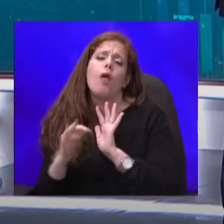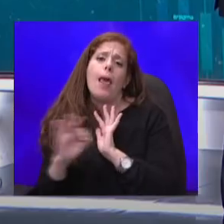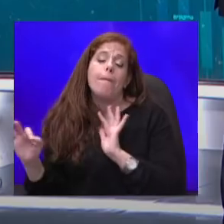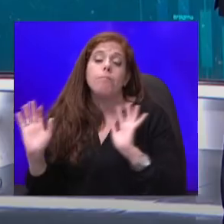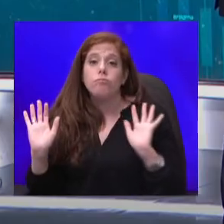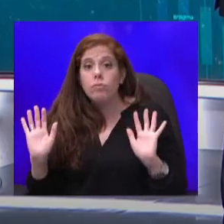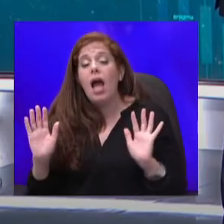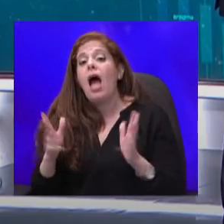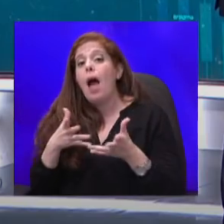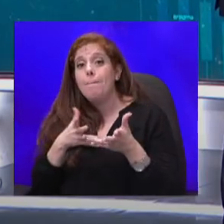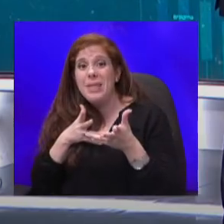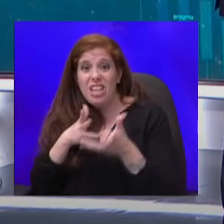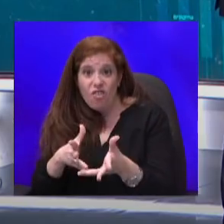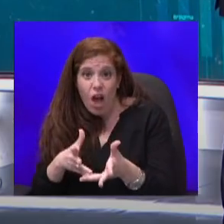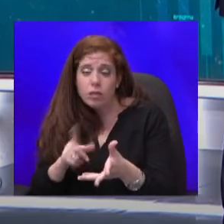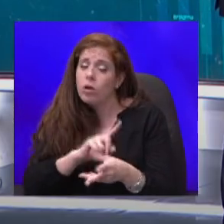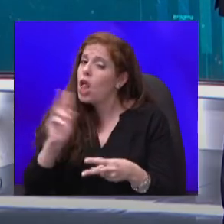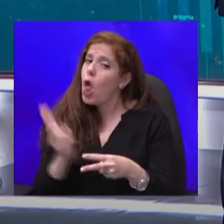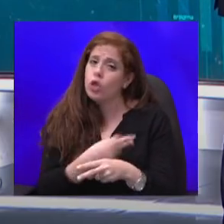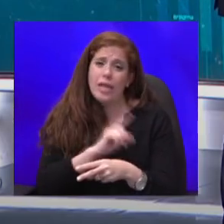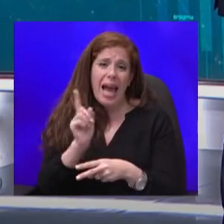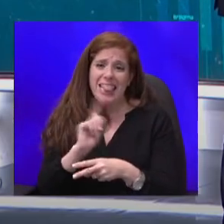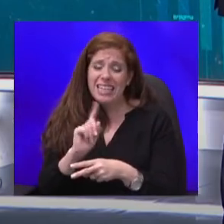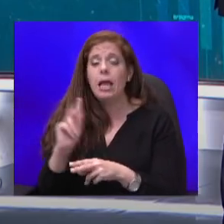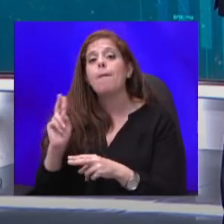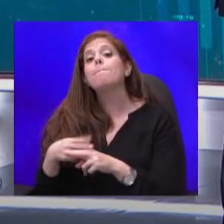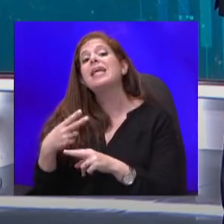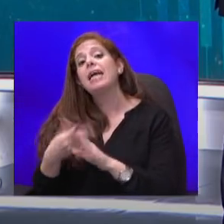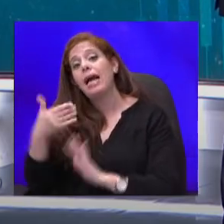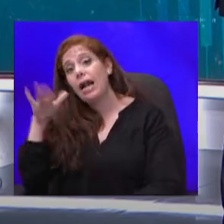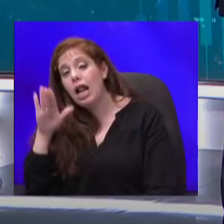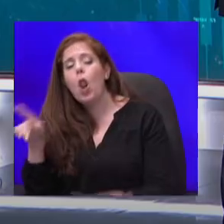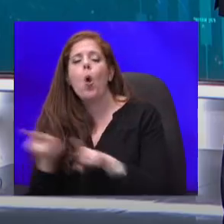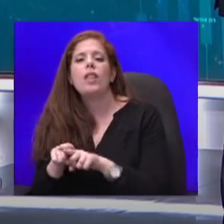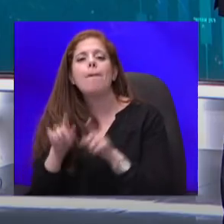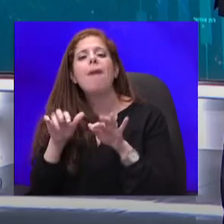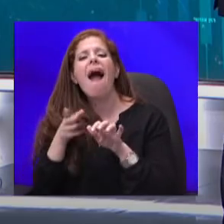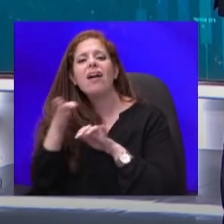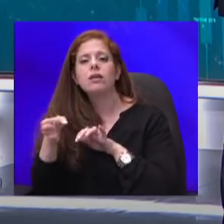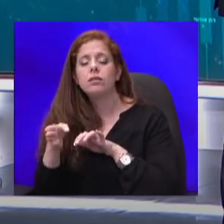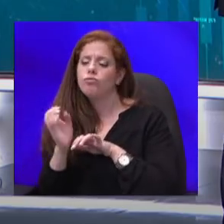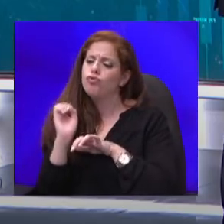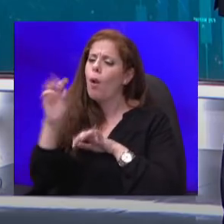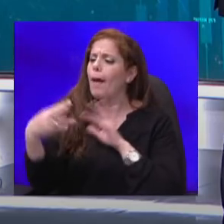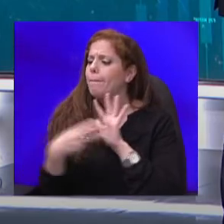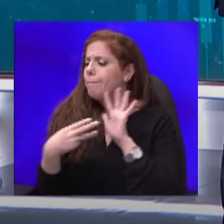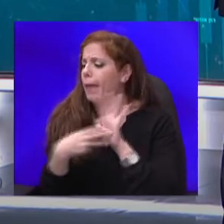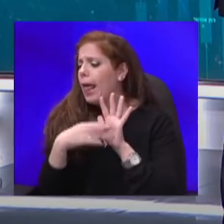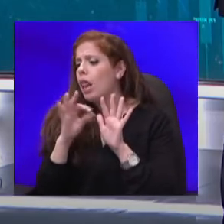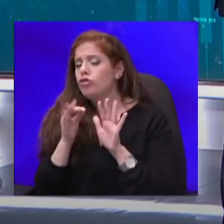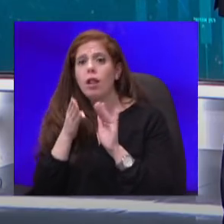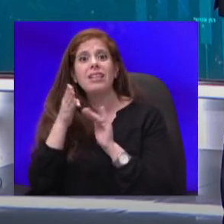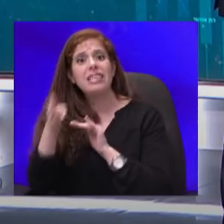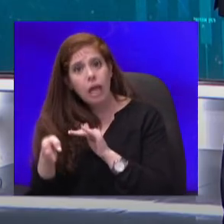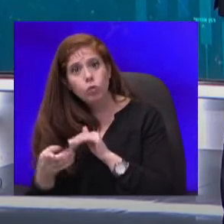מתקפה שגרתית. בדרך כלל, אותם הקרים באים לחברה, שולחים איזה מייל של נכנסנו, שלמו לנו כופר,